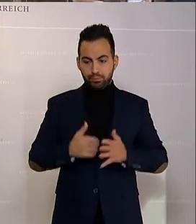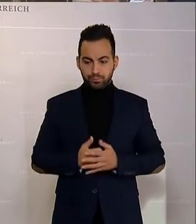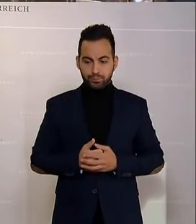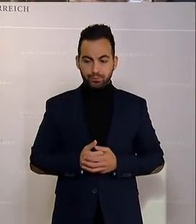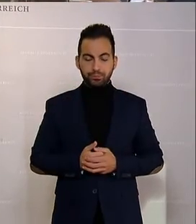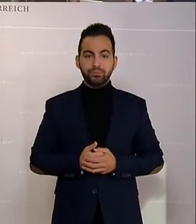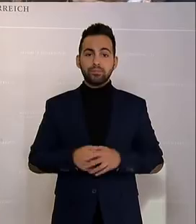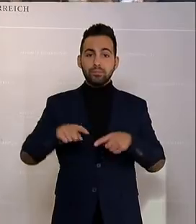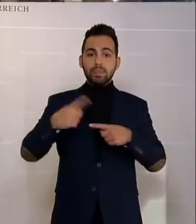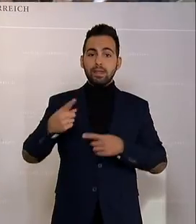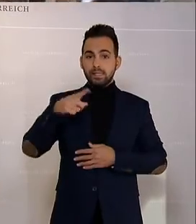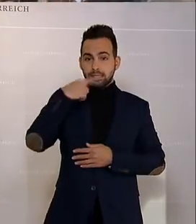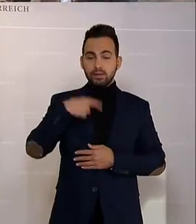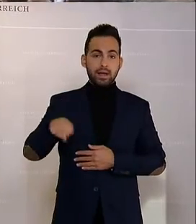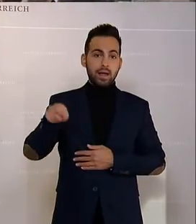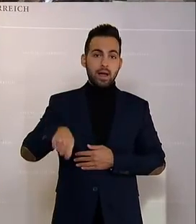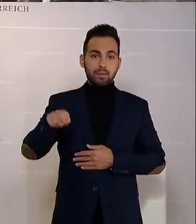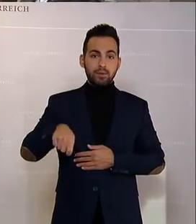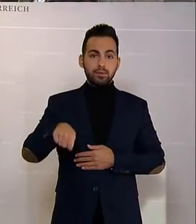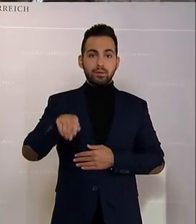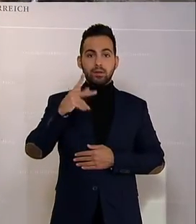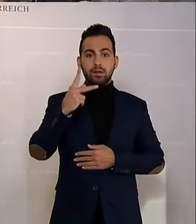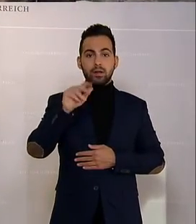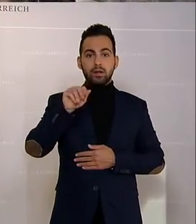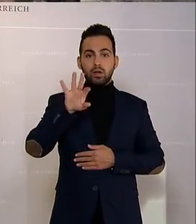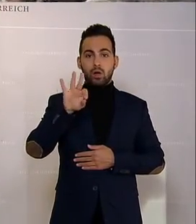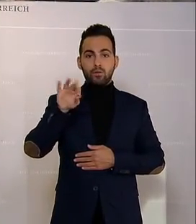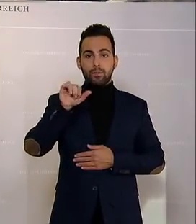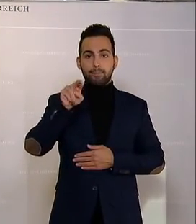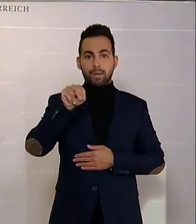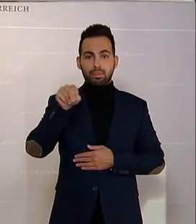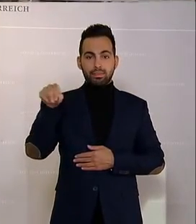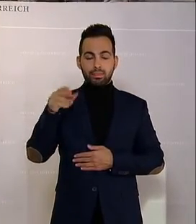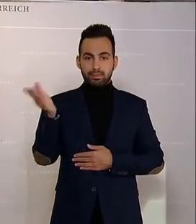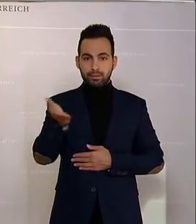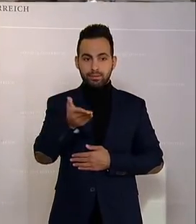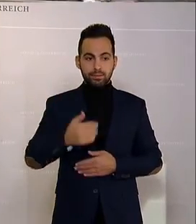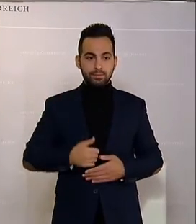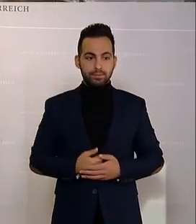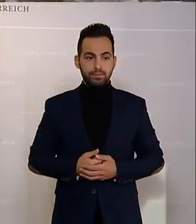Satire ortet Axel Kassecker von der FPÖ in dem Antrag der Koalitionsparteien an den eigenen Minister, sagt er.